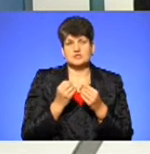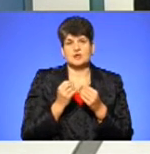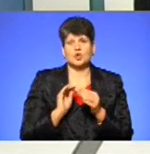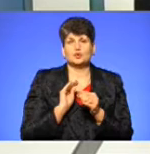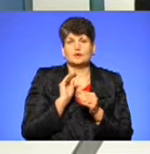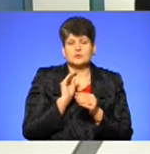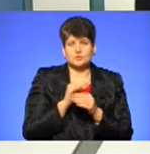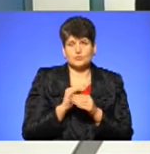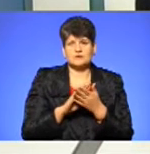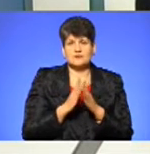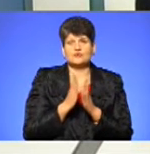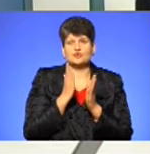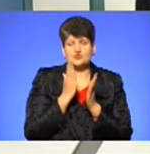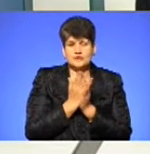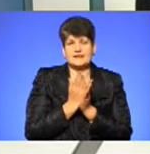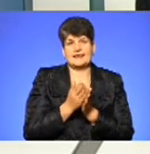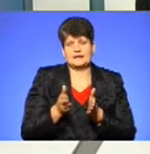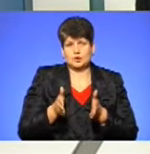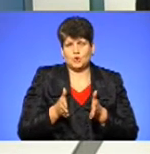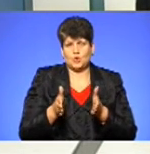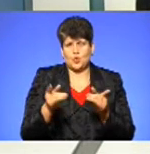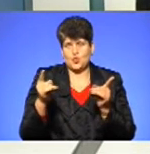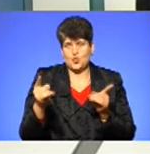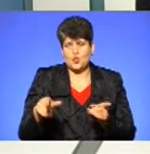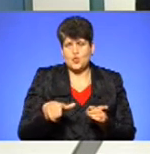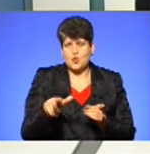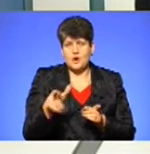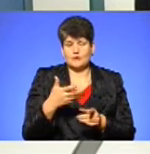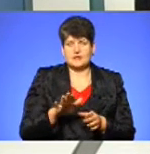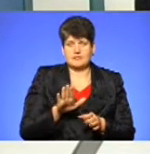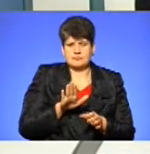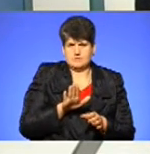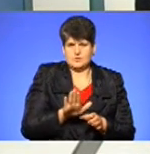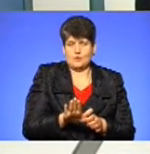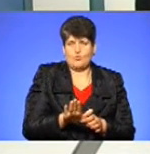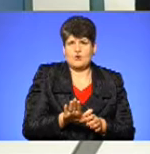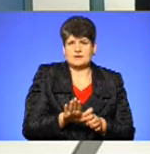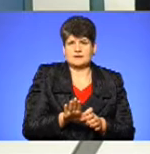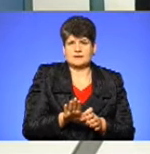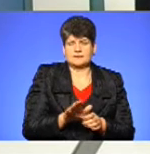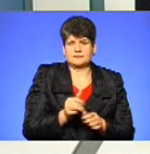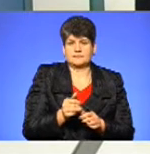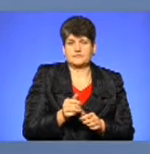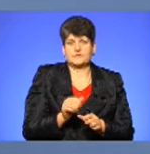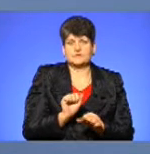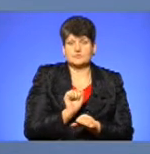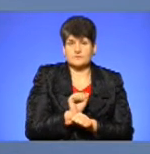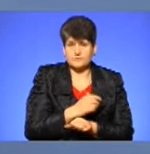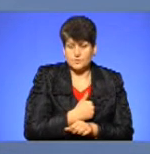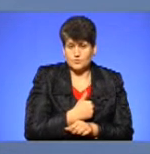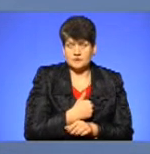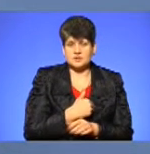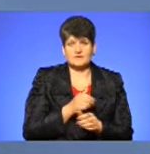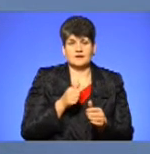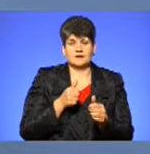є ділянка дороги, тобто, коли тормозить водій, то він, наприклад, не бере дистанцію, інтервал, і